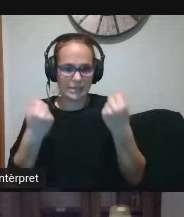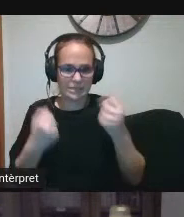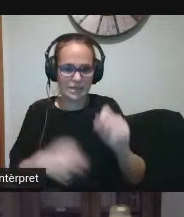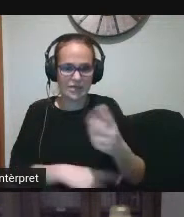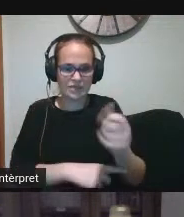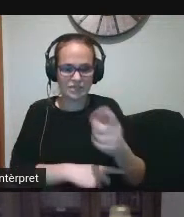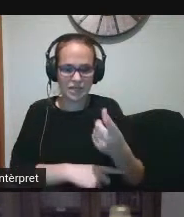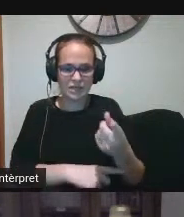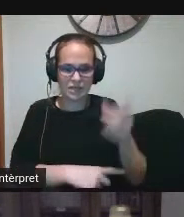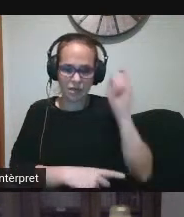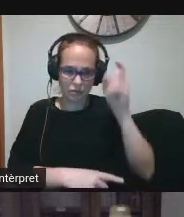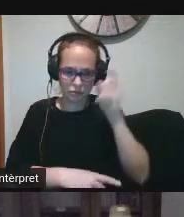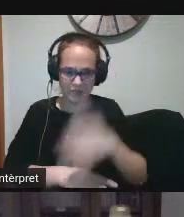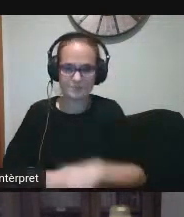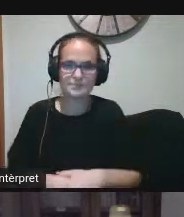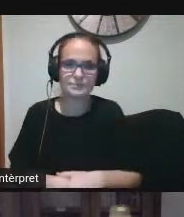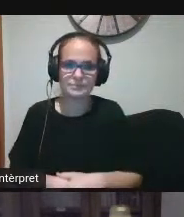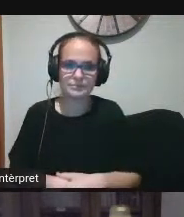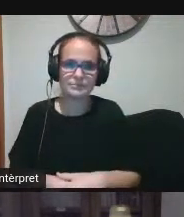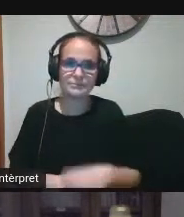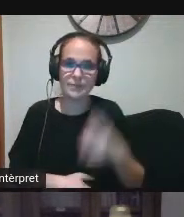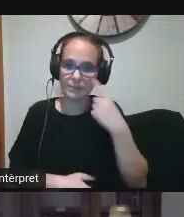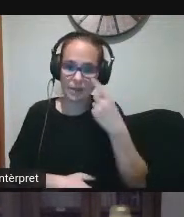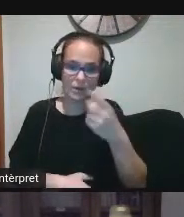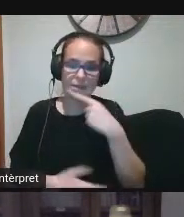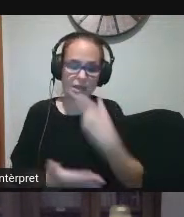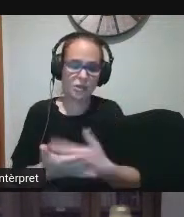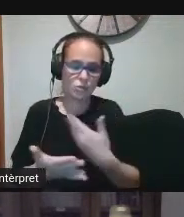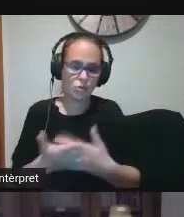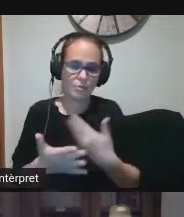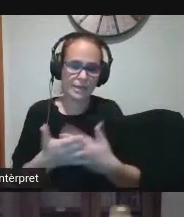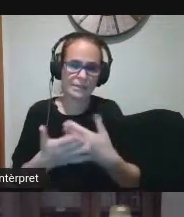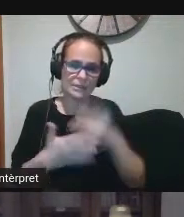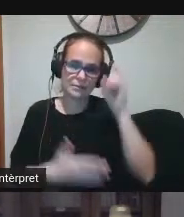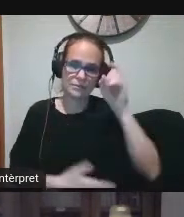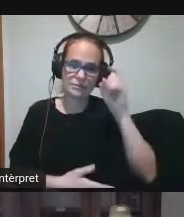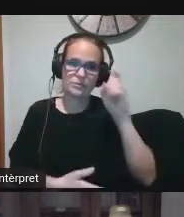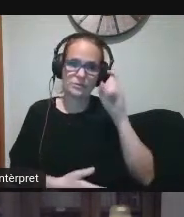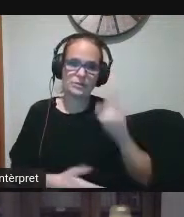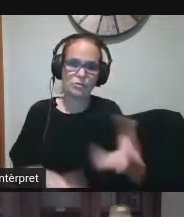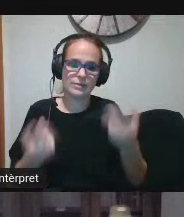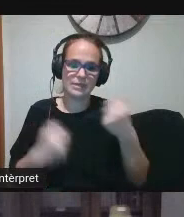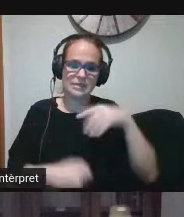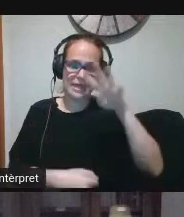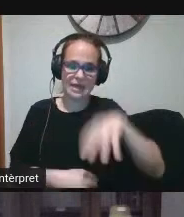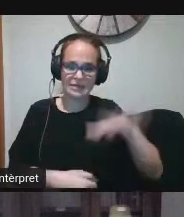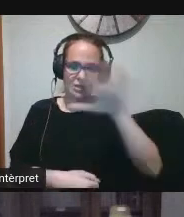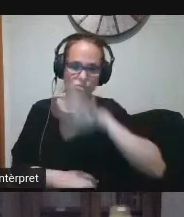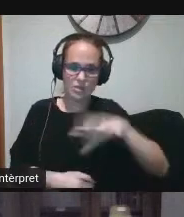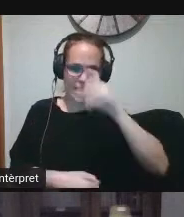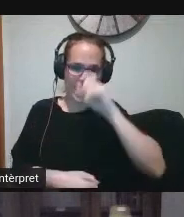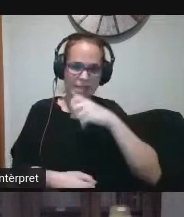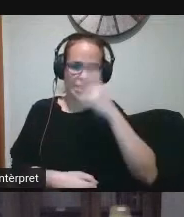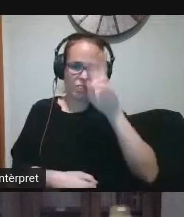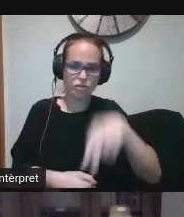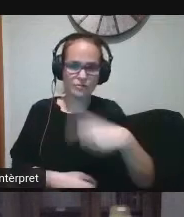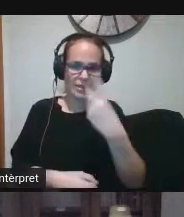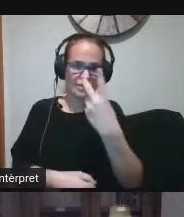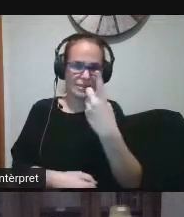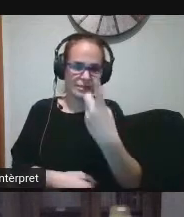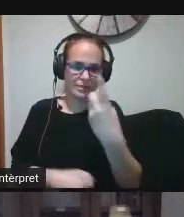tenim aquest document de la competència digital docent del professorat de Catalunya que va estar publicat l'any 2018